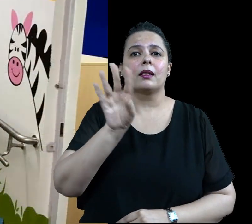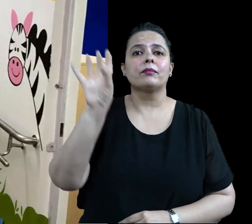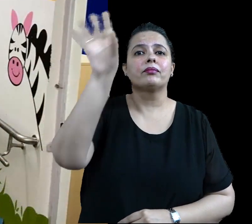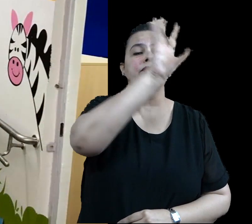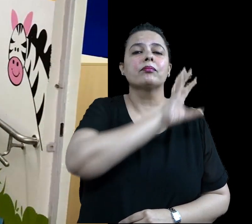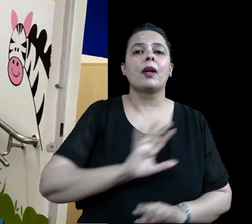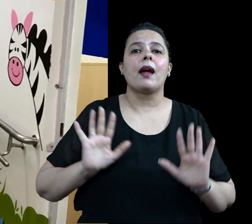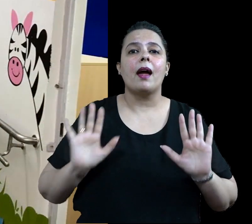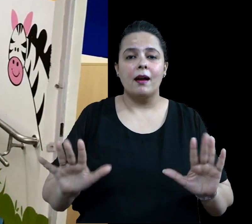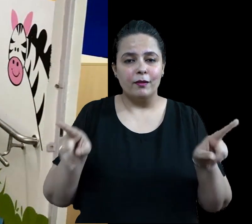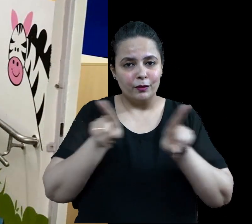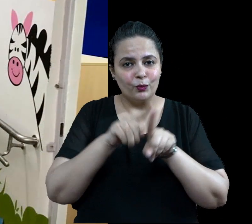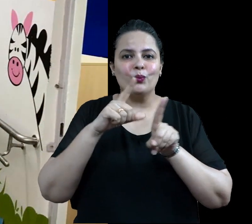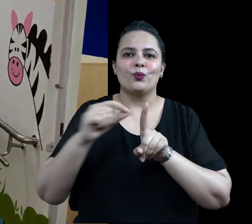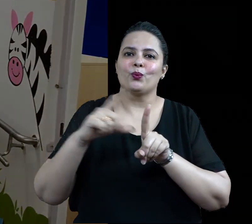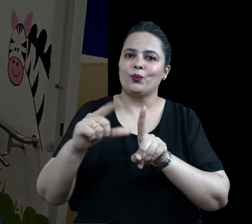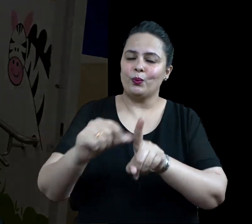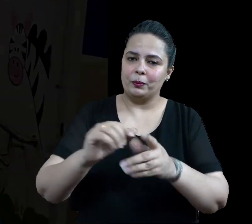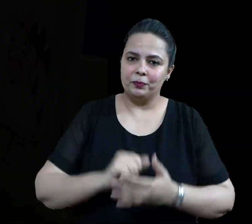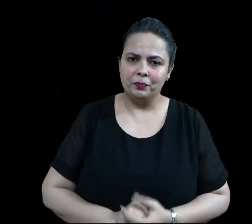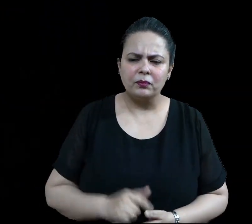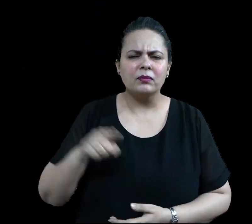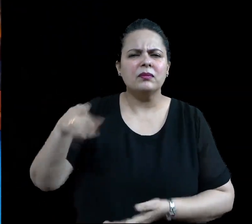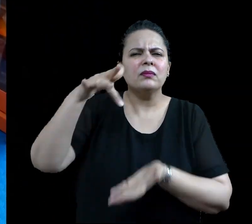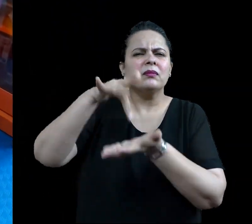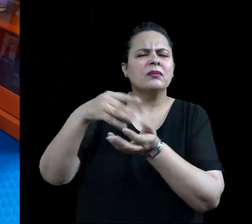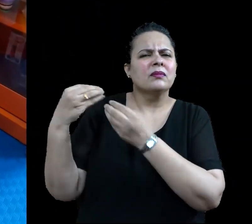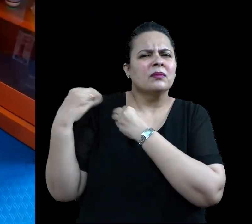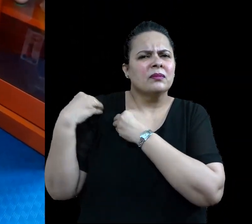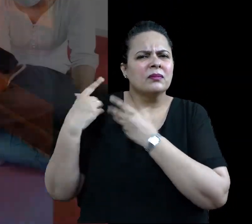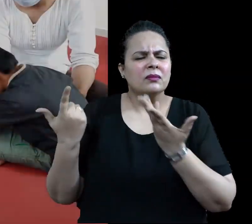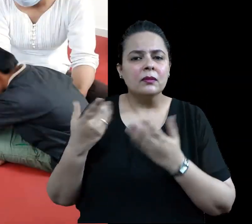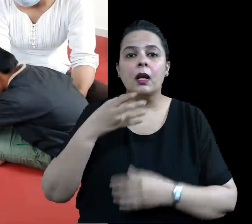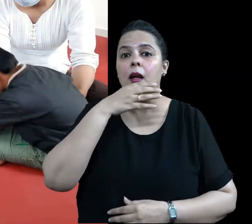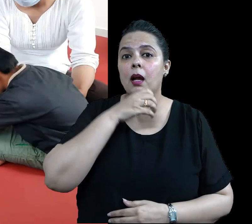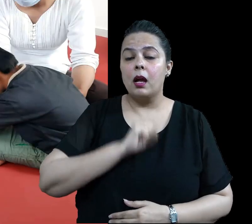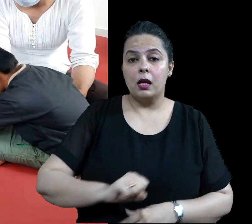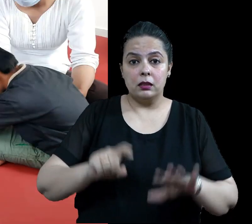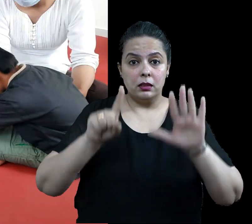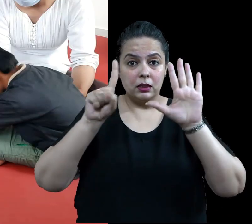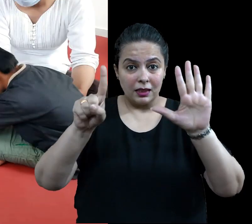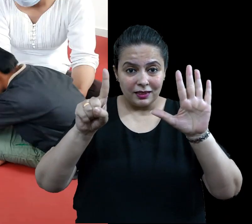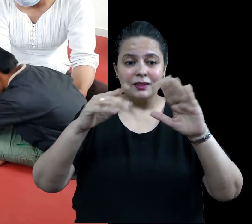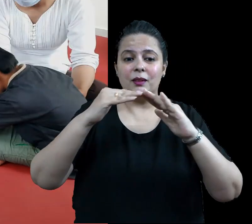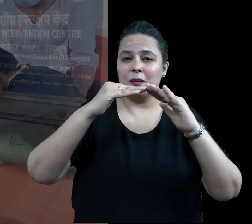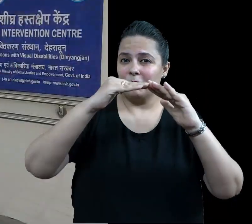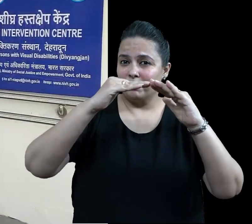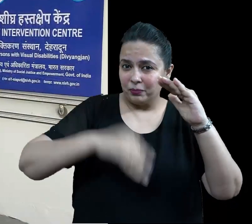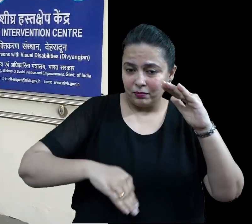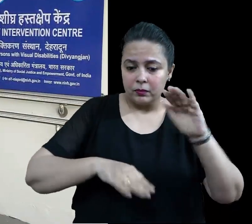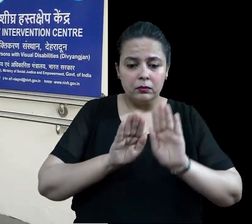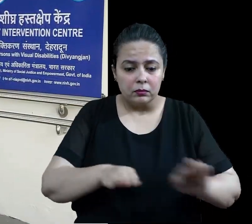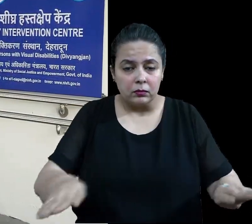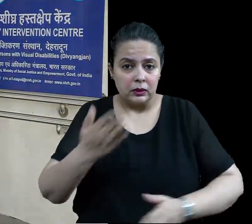भी तैयार किये गए है ये केंद्र किसी भी प्रकार की दिव्यांगता के प्रती, विशेश हस्तक्षीप और सहायता के लिए समर्पित है।